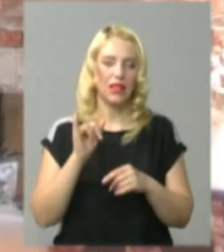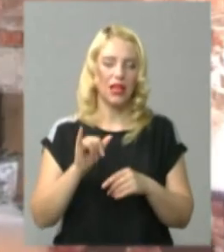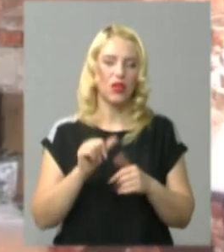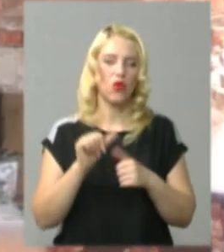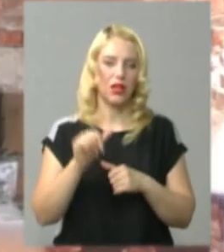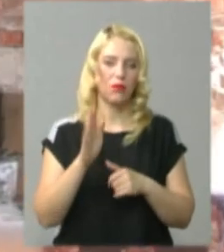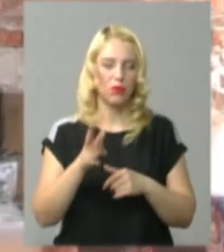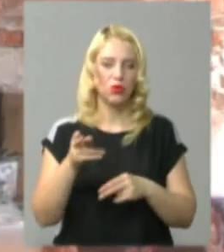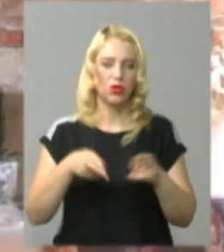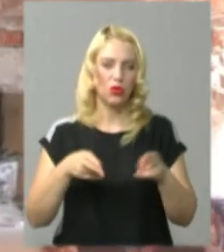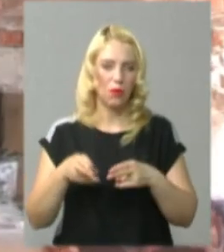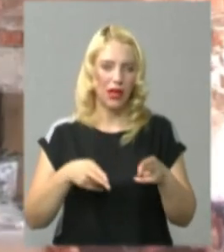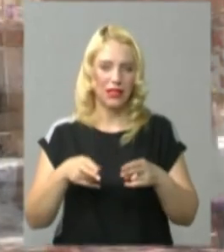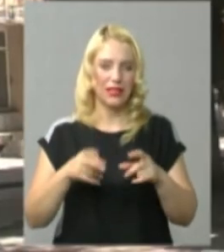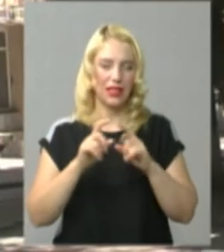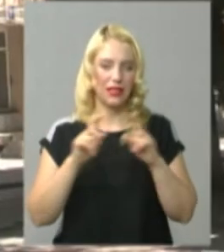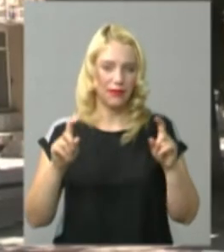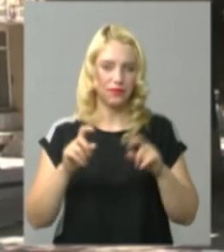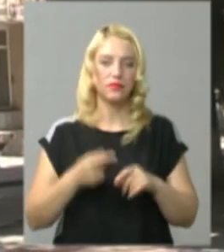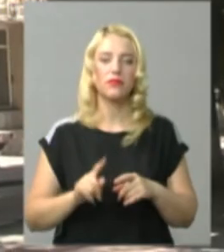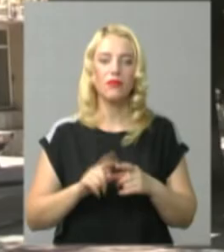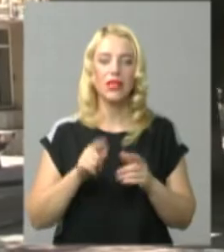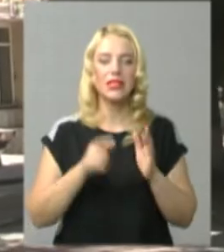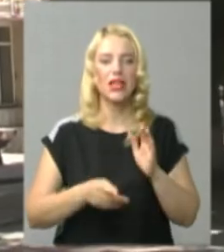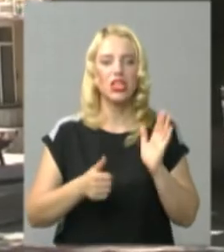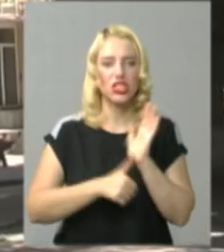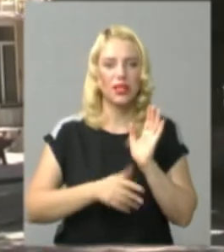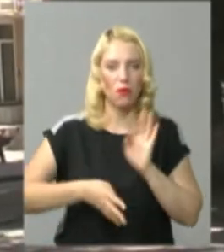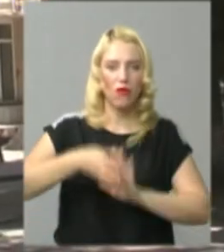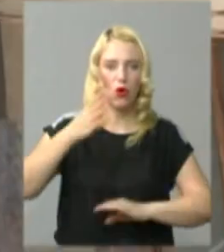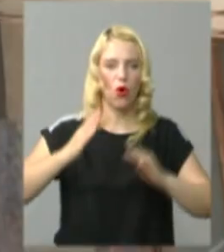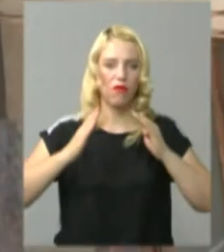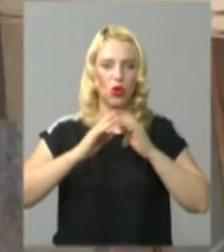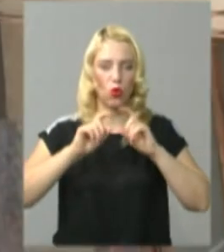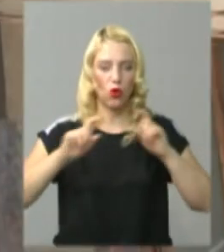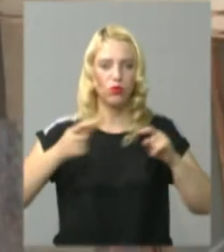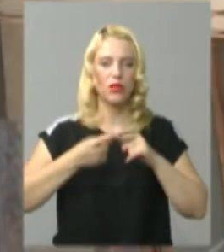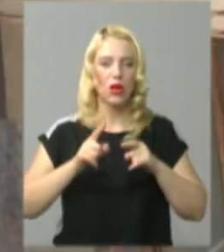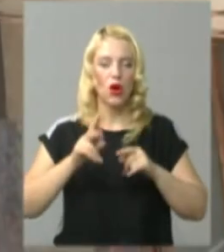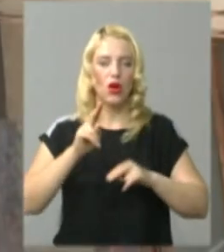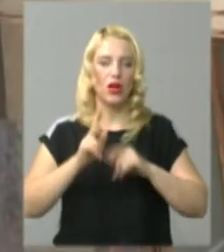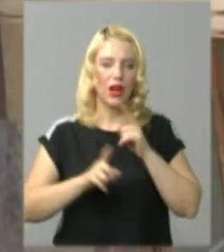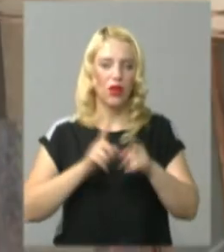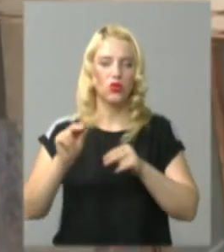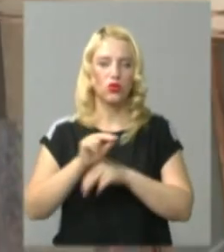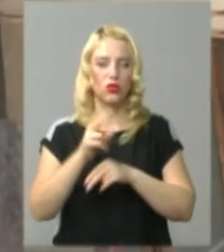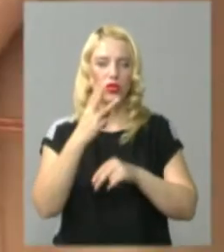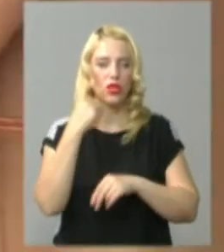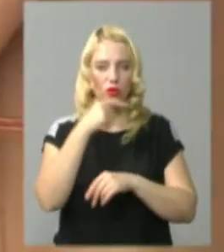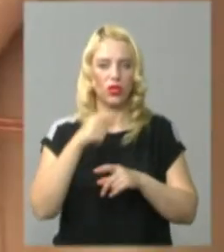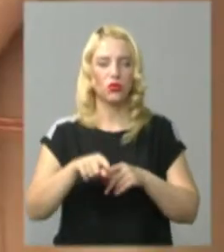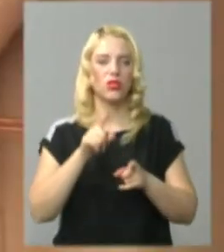хіручі, будуть операційні. А це шестиповерховий корпус, його реконструюють три роки. За цей час замінили